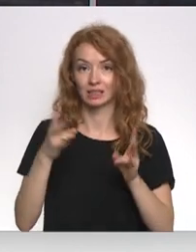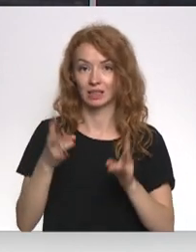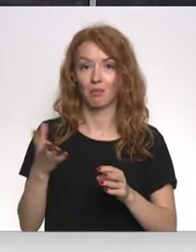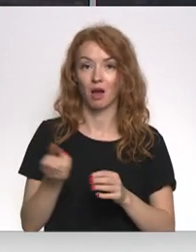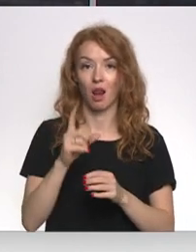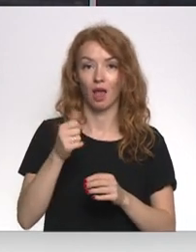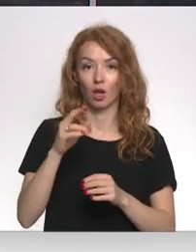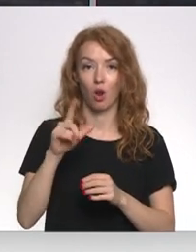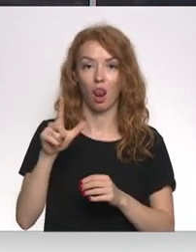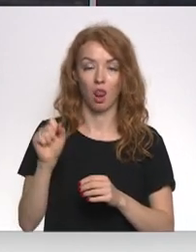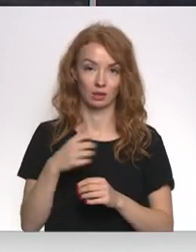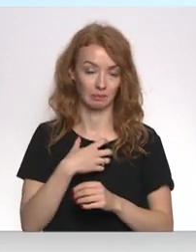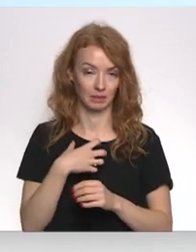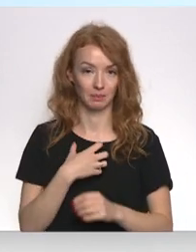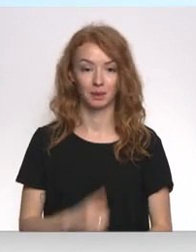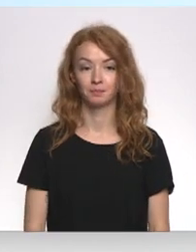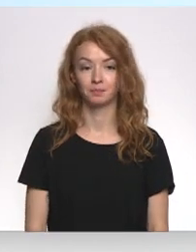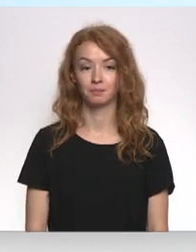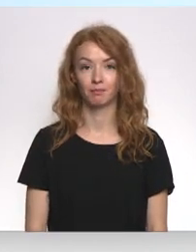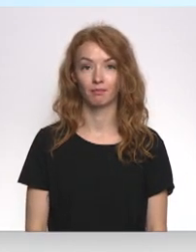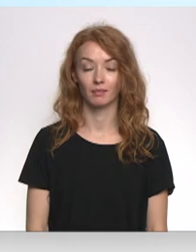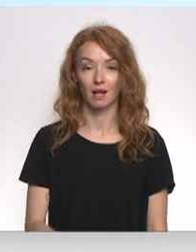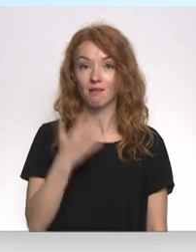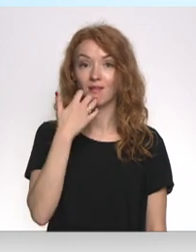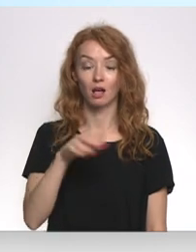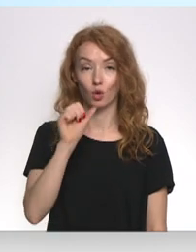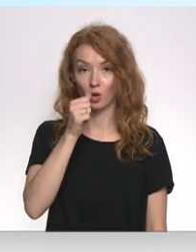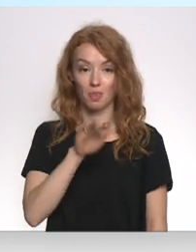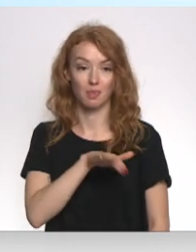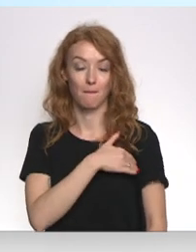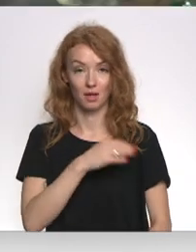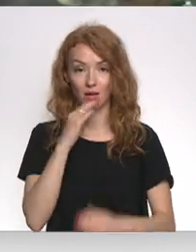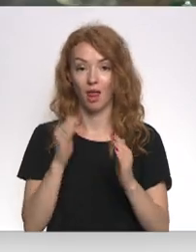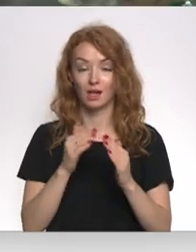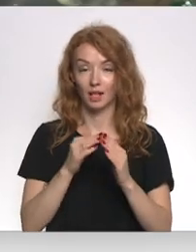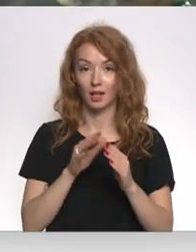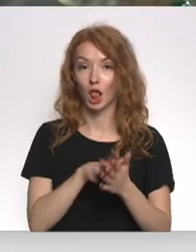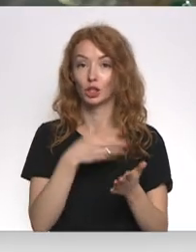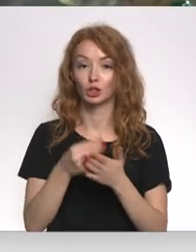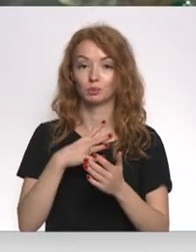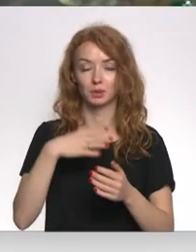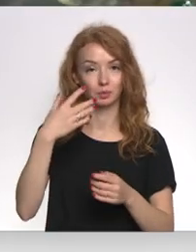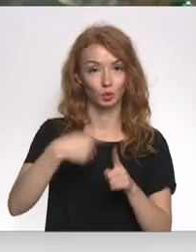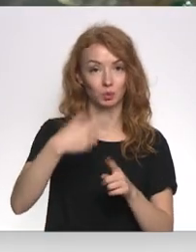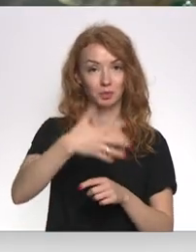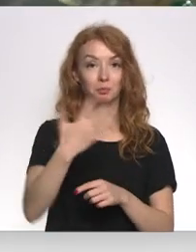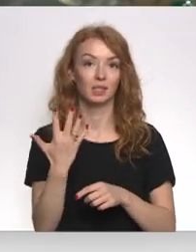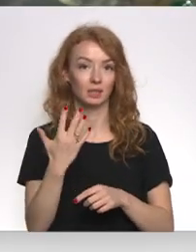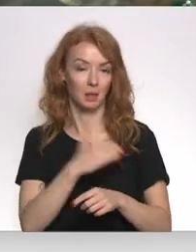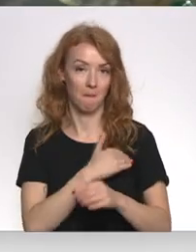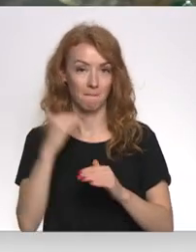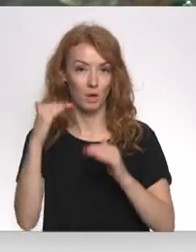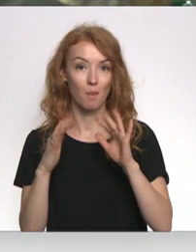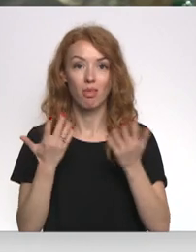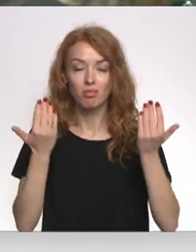legionē lozi. Ierasti karstā ūdens temperatūra rēzaknē līdz šim bija plus 55 grādi, bet